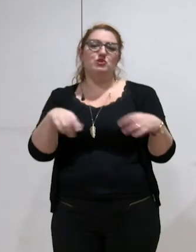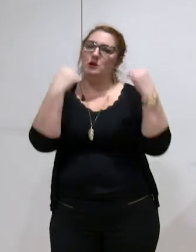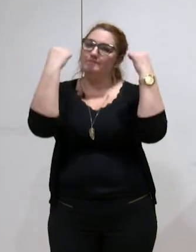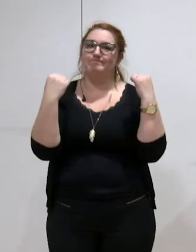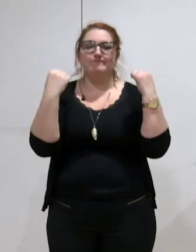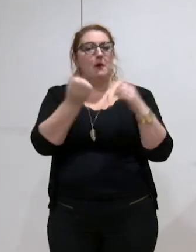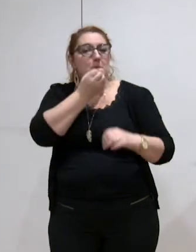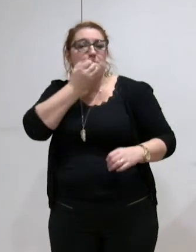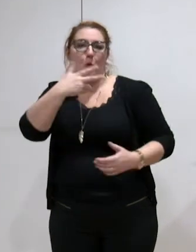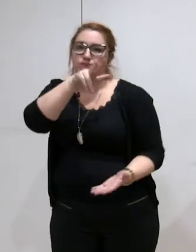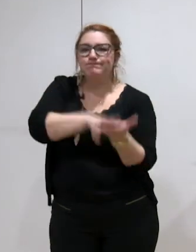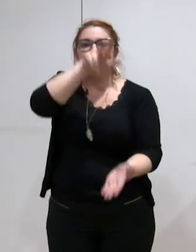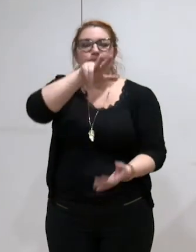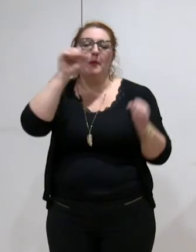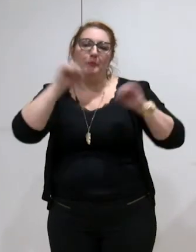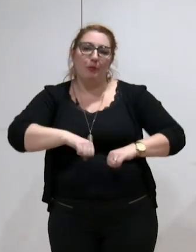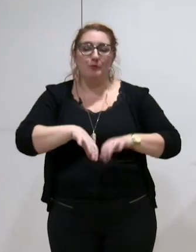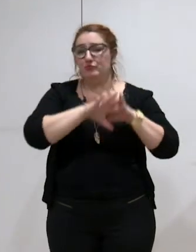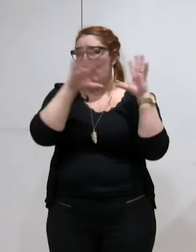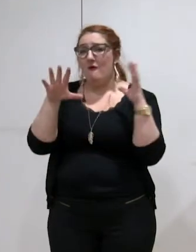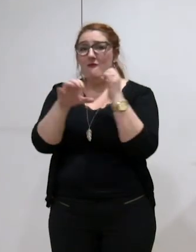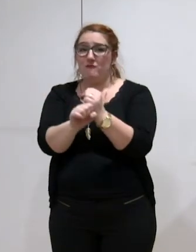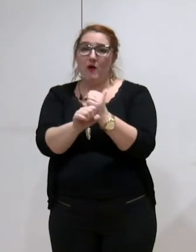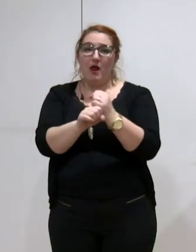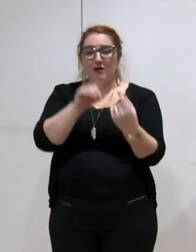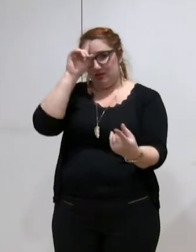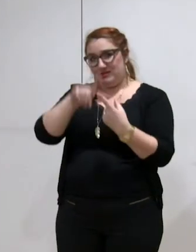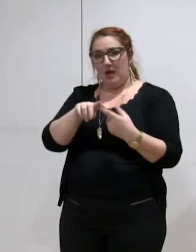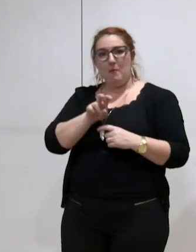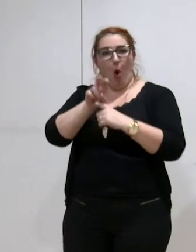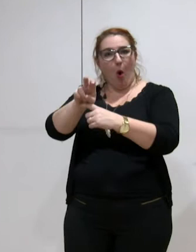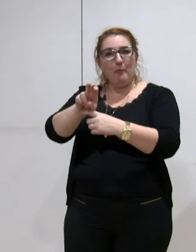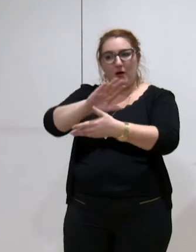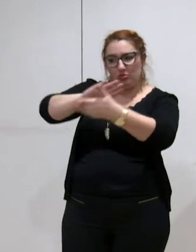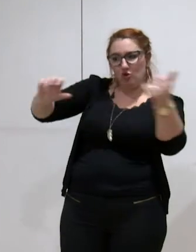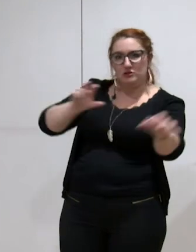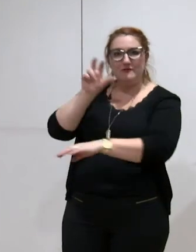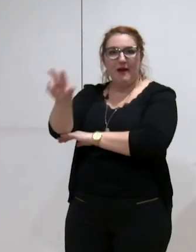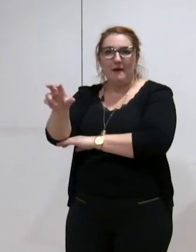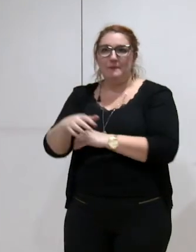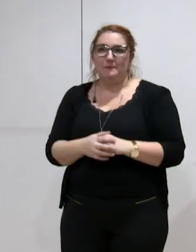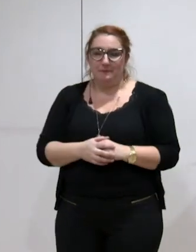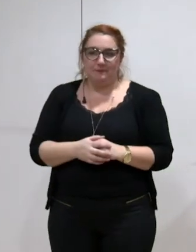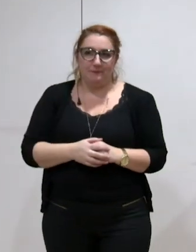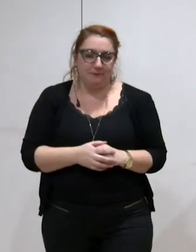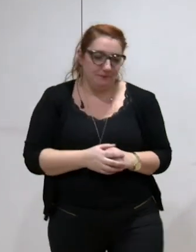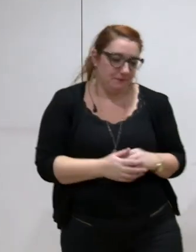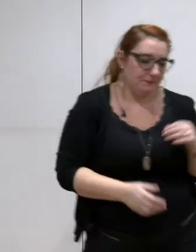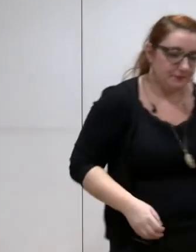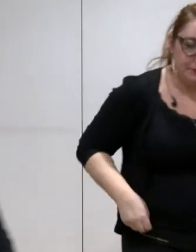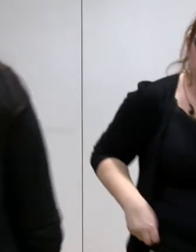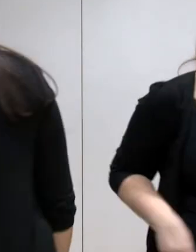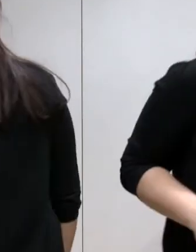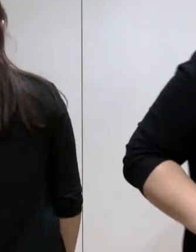Voilà, grosso modo, pour ces transferts d'emprunts, donc c'est pour